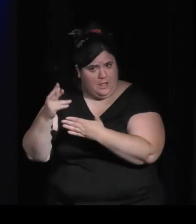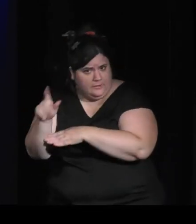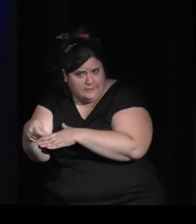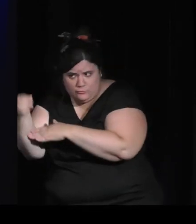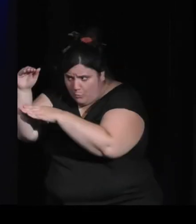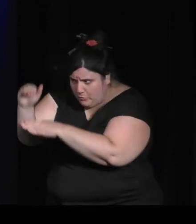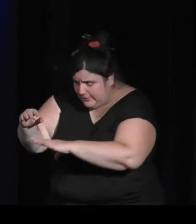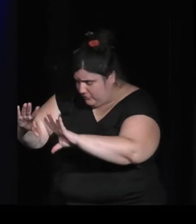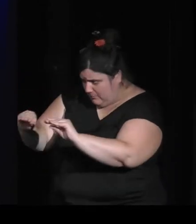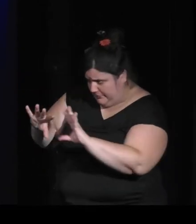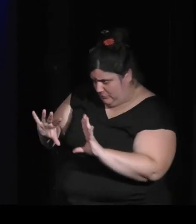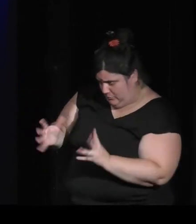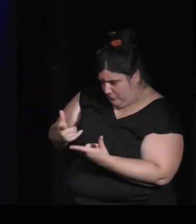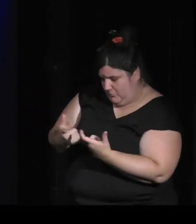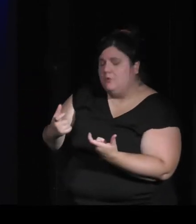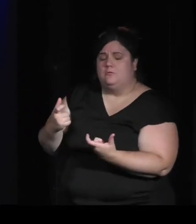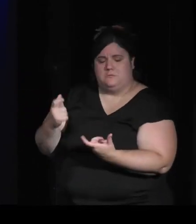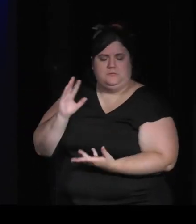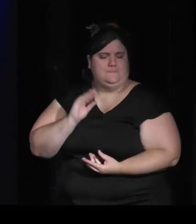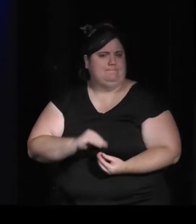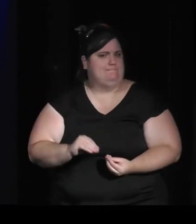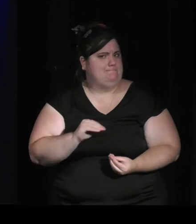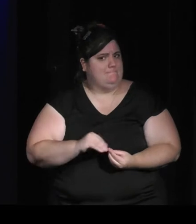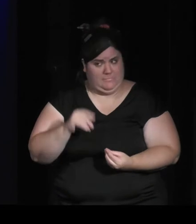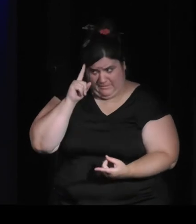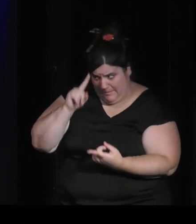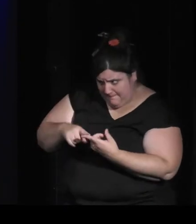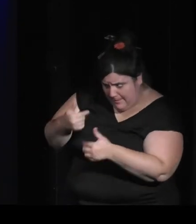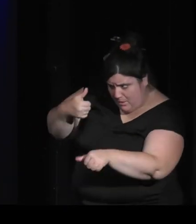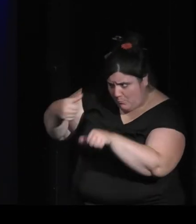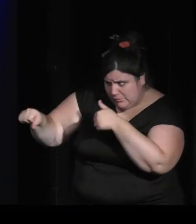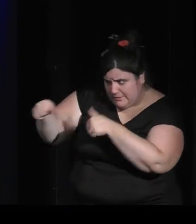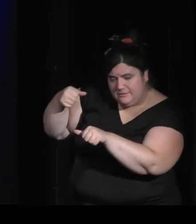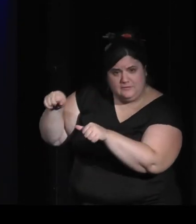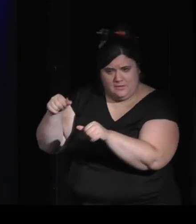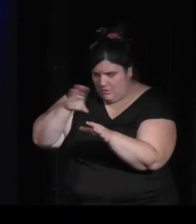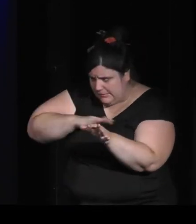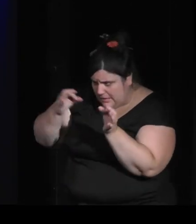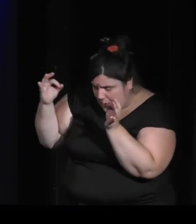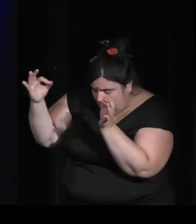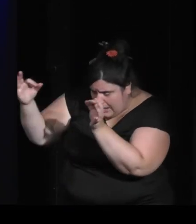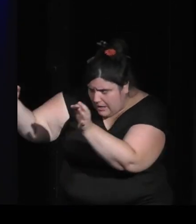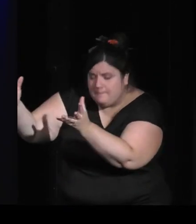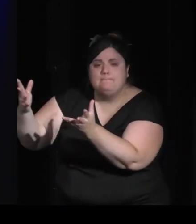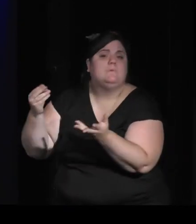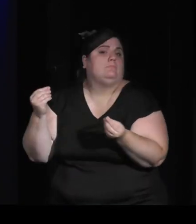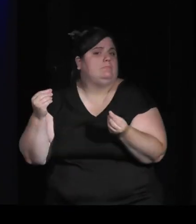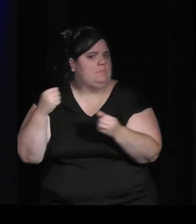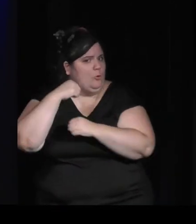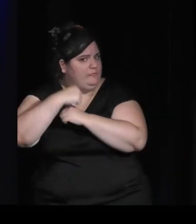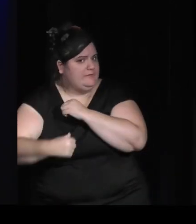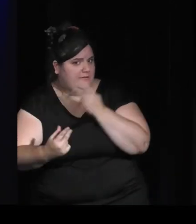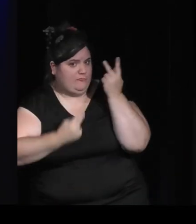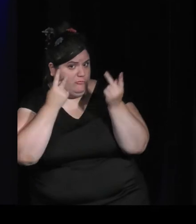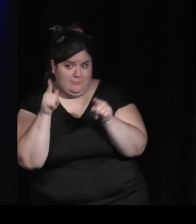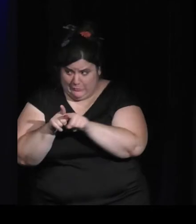Et ce qui m'a toujours intéressé dans son travail aussi, c'est la modernité qu'il a perpétuellement essayé d'apporter dedans. Pas que dans sa représentation, mais aussi dans les